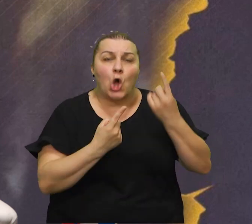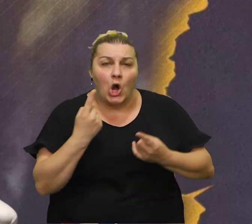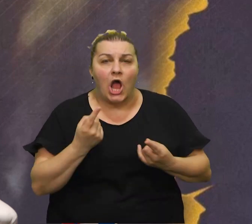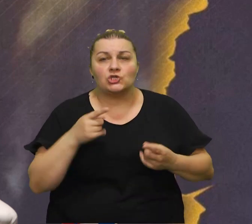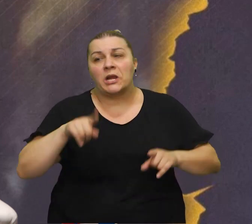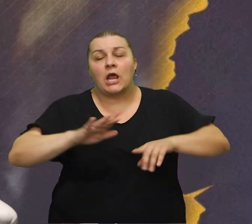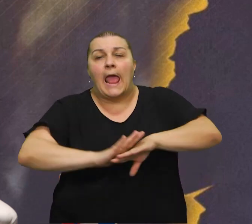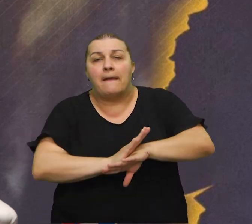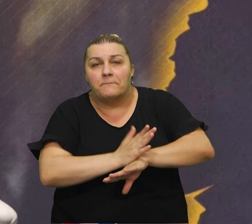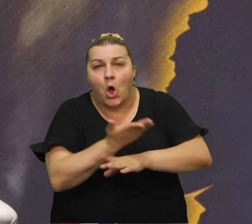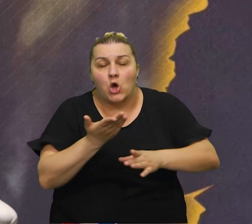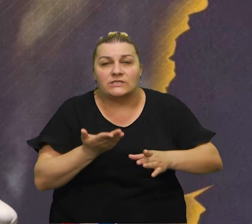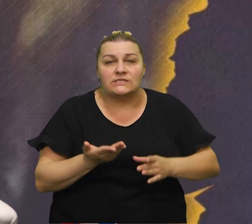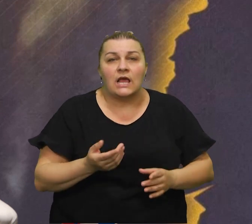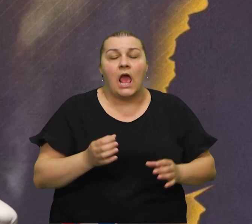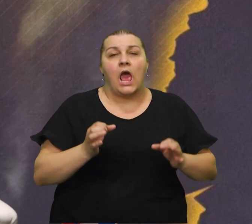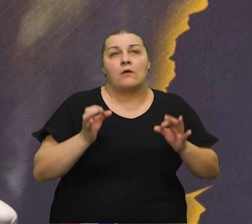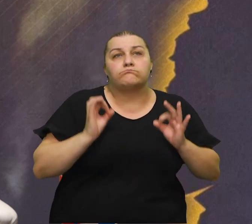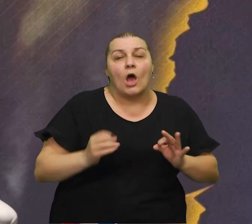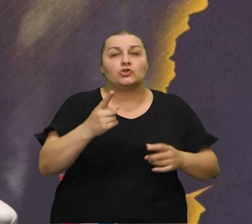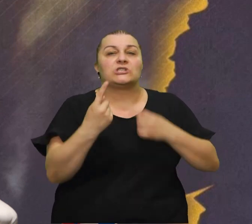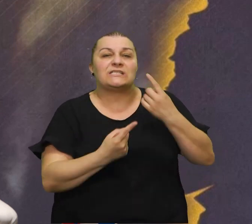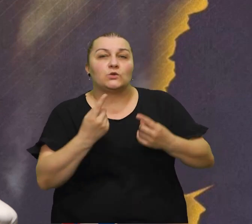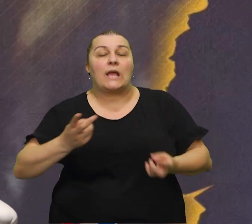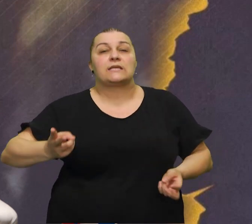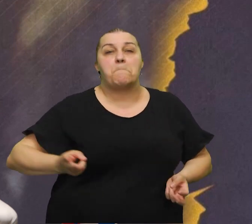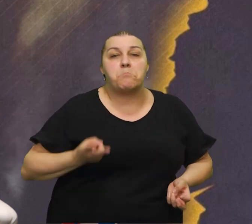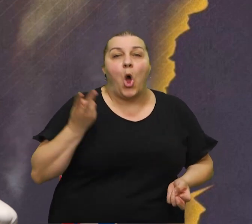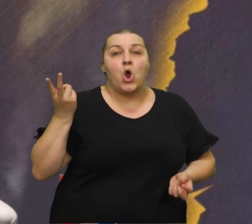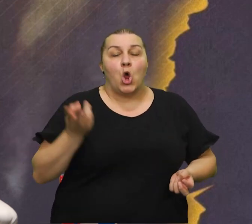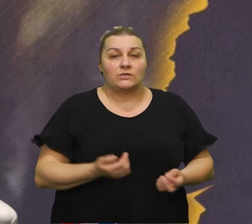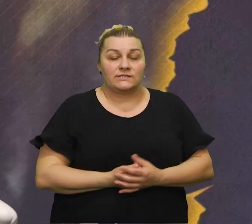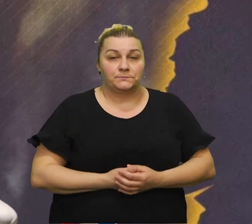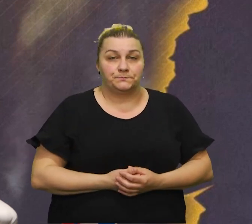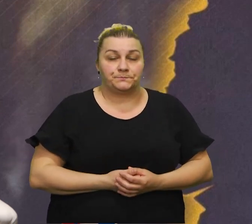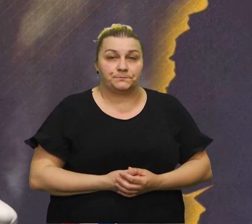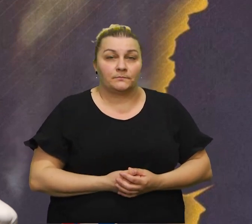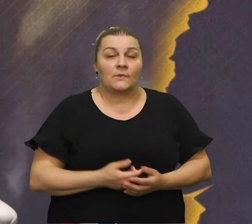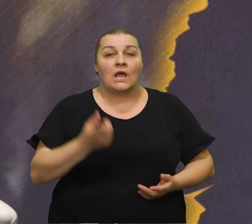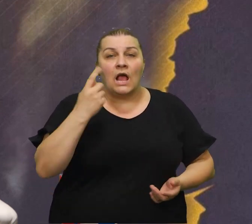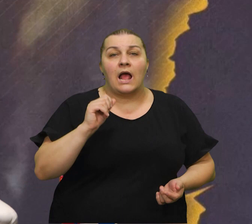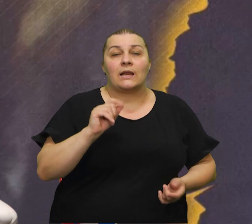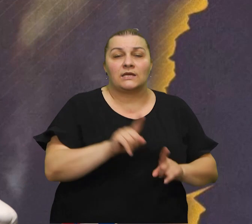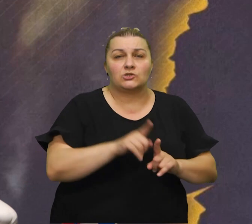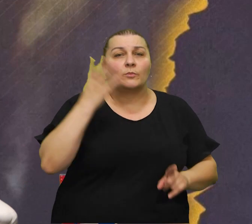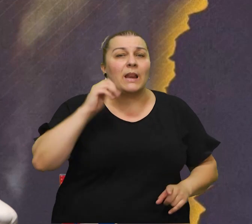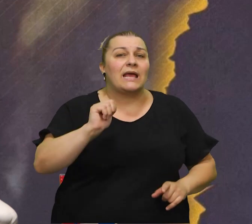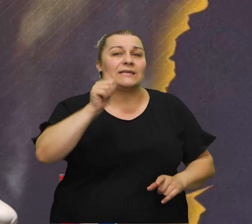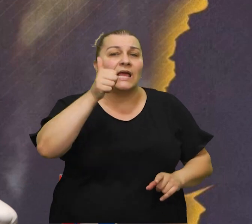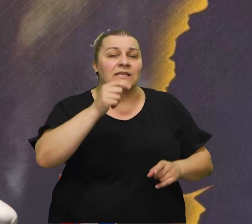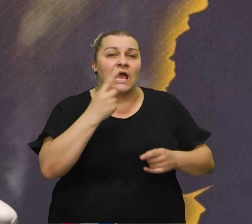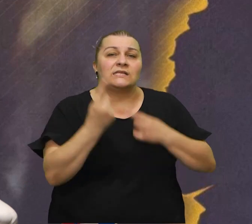bilo su neke emocije bilo je situacija baš ono ponosno ovo kako bi to rekao ali bilo je ona situacija kad mi je srce